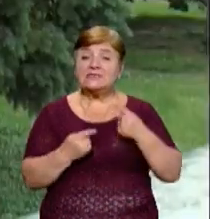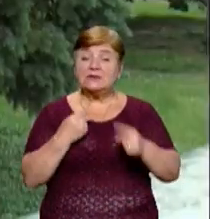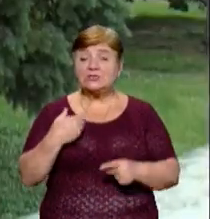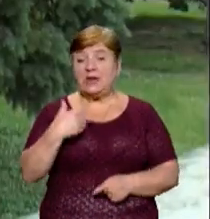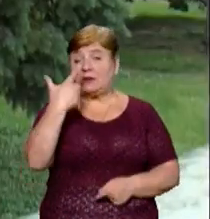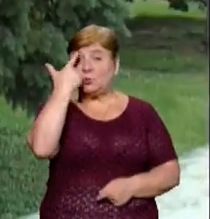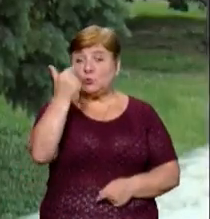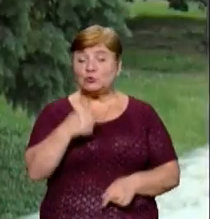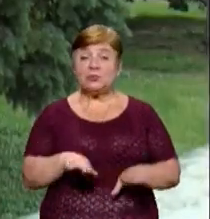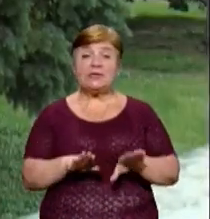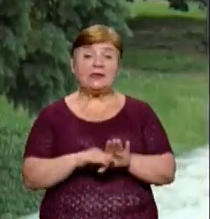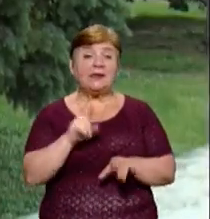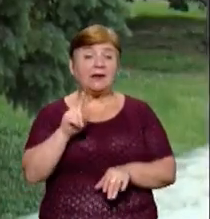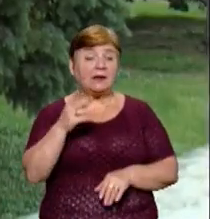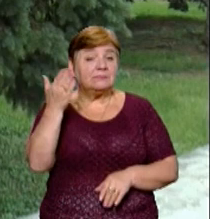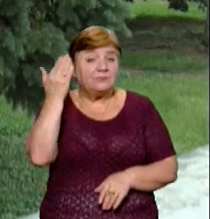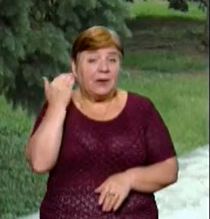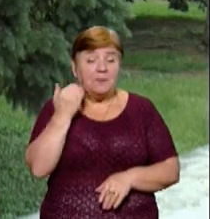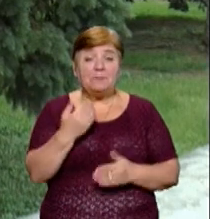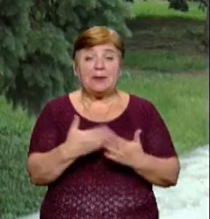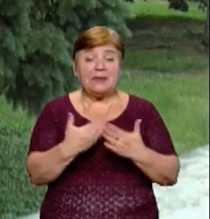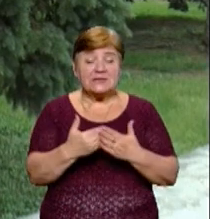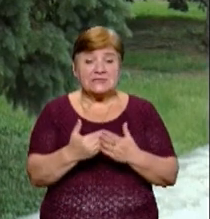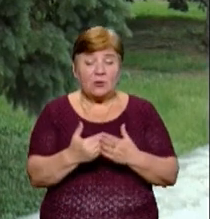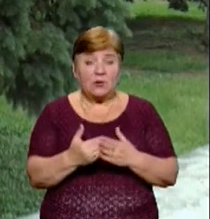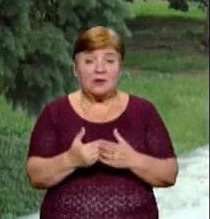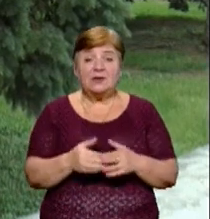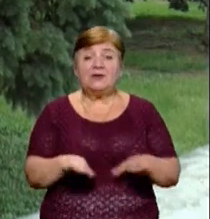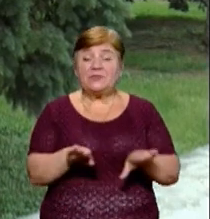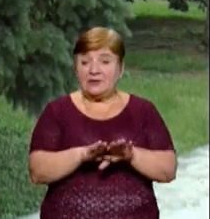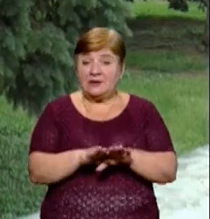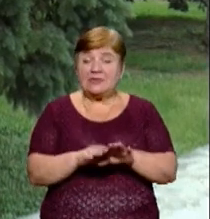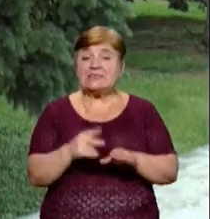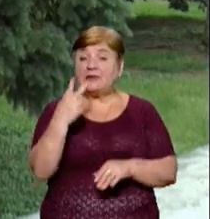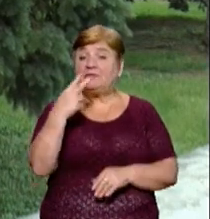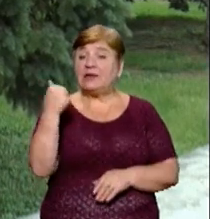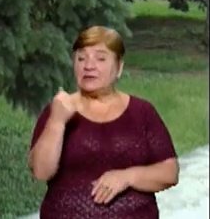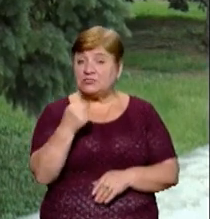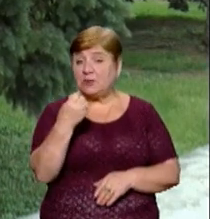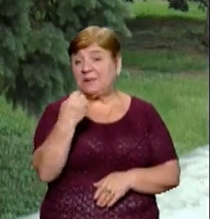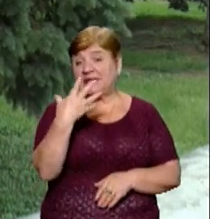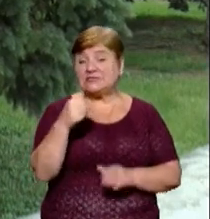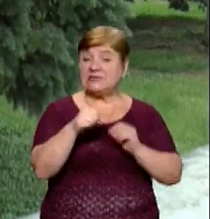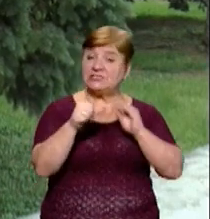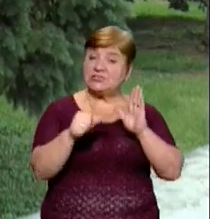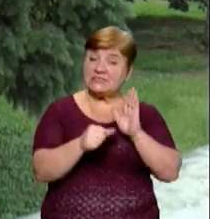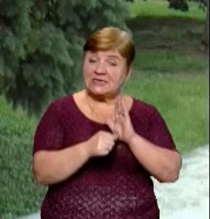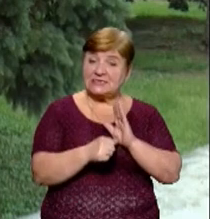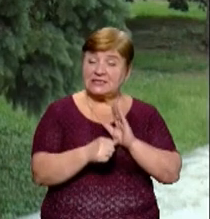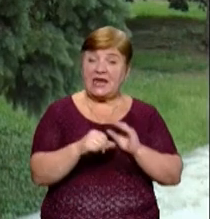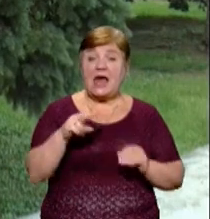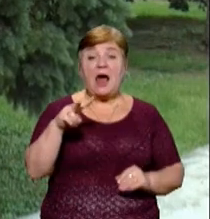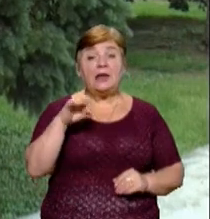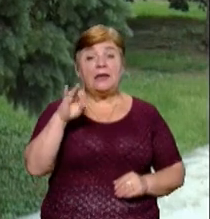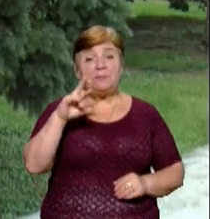наголошую пацієнтам, які мали того року приблизні симптоми, щоб за два тижні до початку, це приблизно 15-16 чи 100